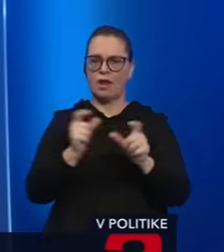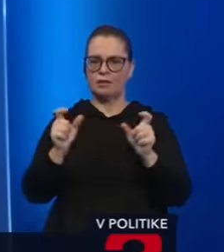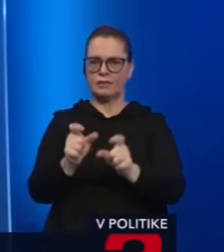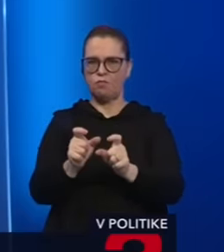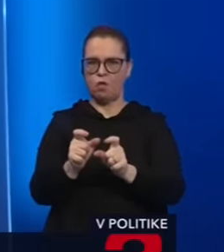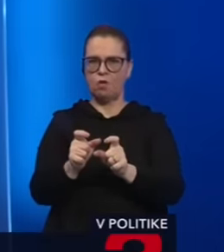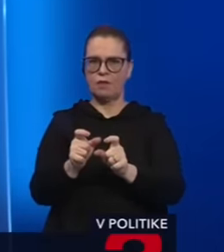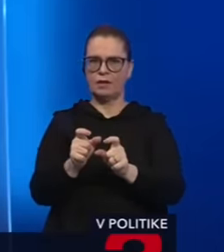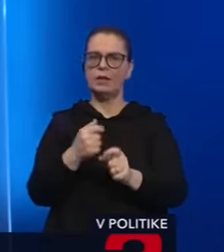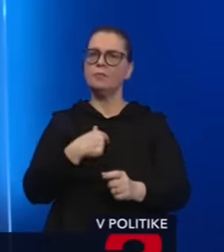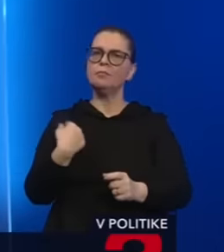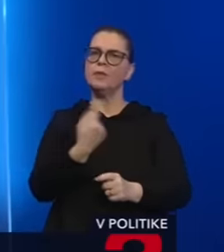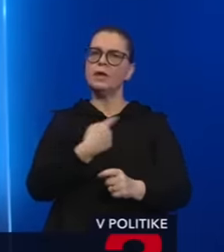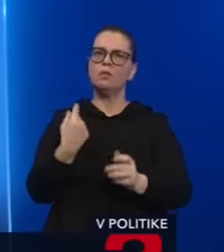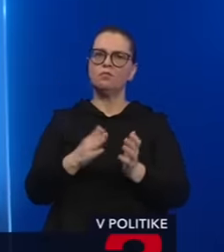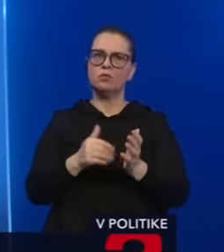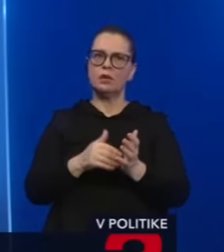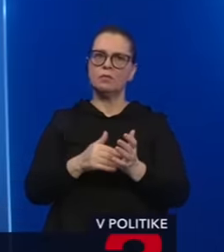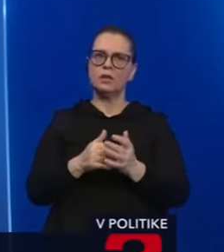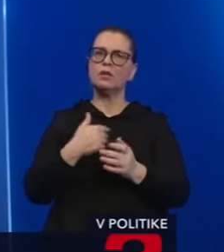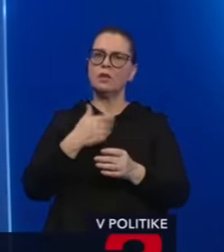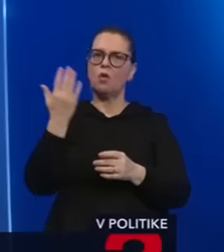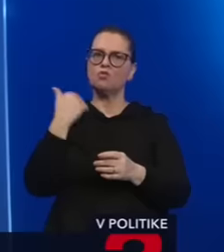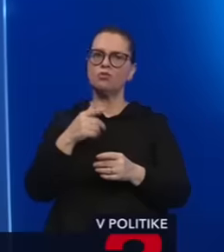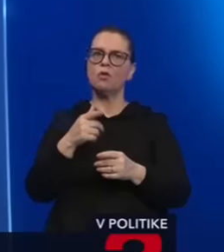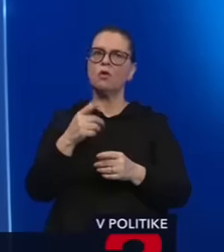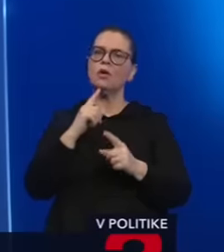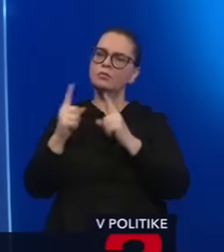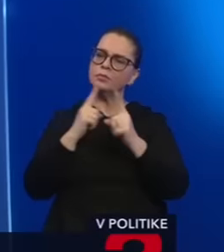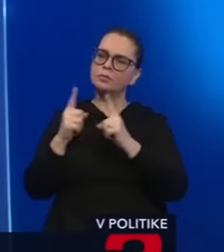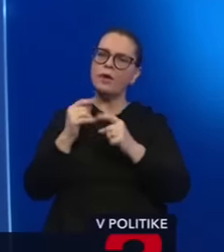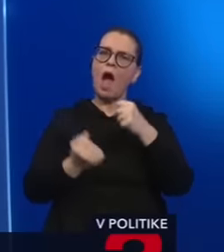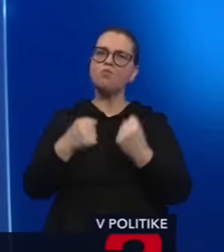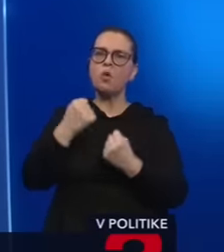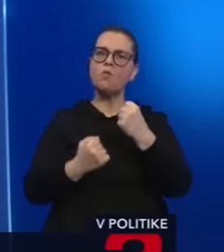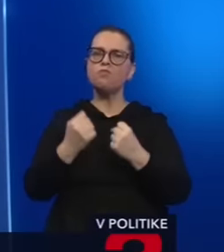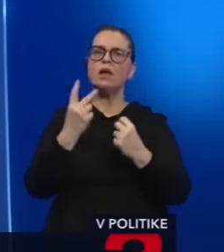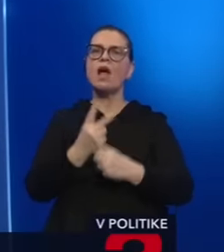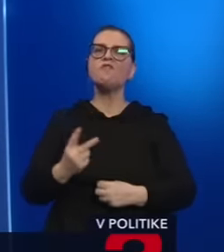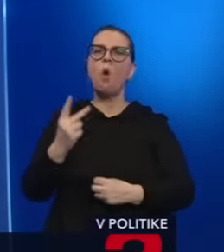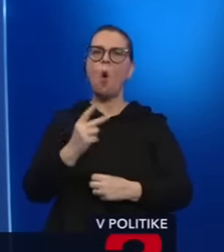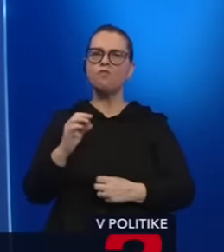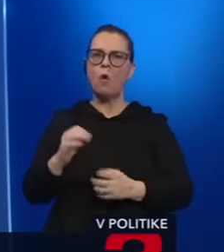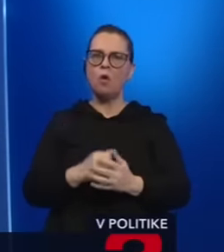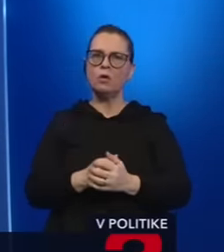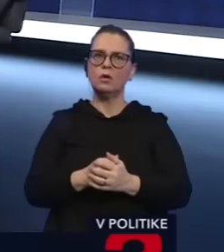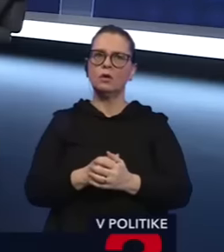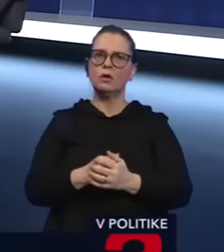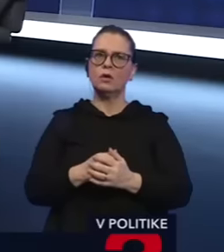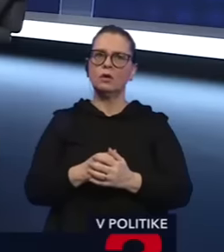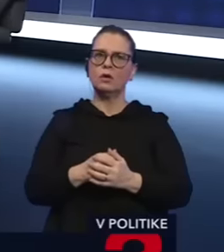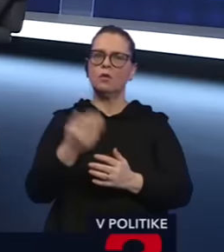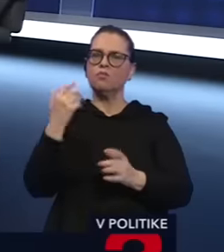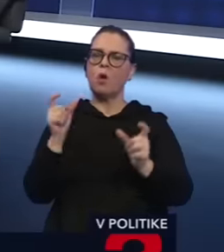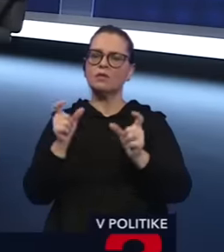pretože my potrebujeme napríklad, ja už som mal niekoľko rokov ani s automobdokou Volvo, kde boli napríklad blokované výstavby